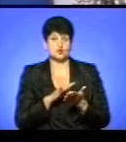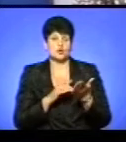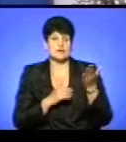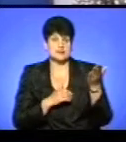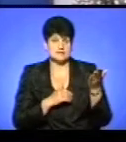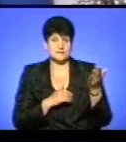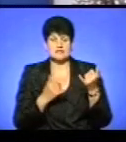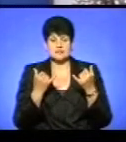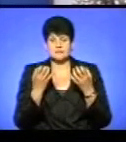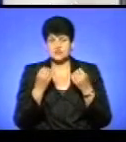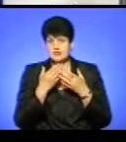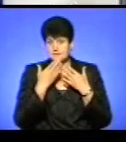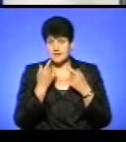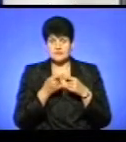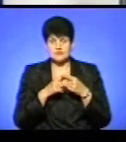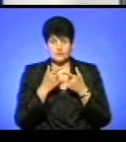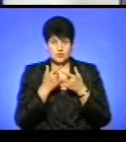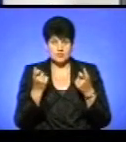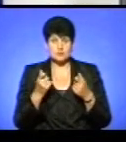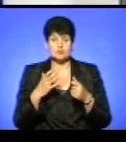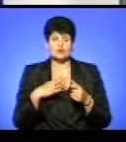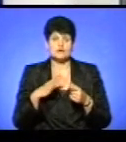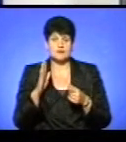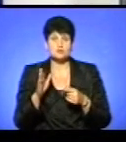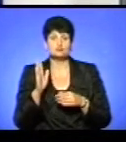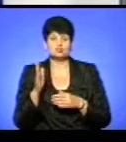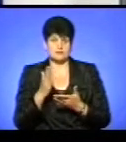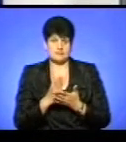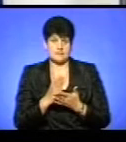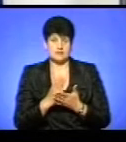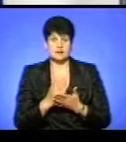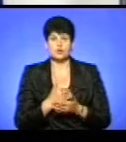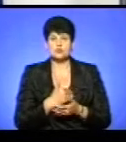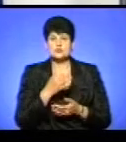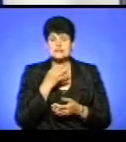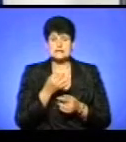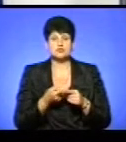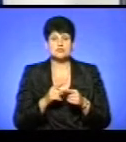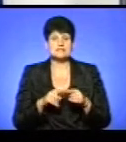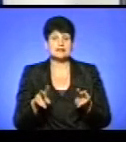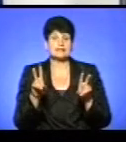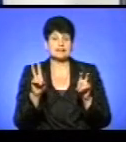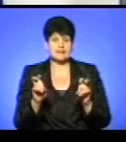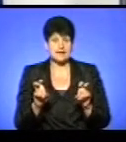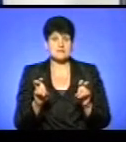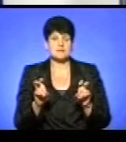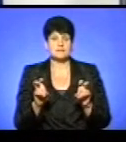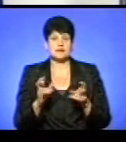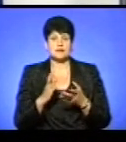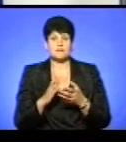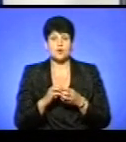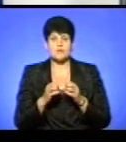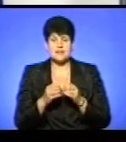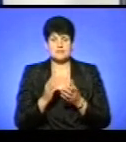Ну, наразі ми ще не маємо такої інформації, але сподіваємося, що будемо мати. Але хочу сказати, що ця тема, так би мовити, проблема